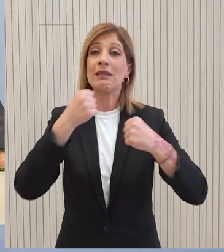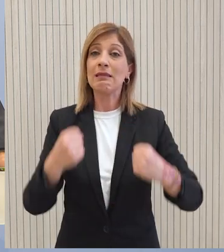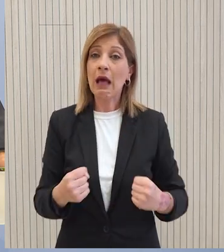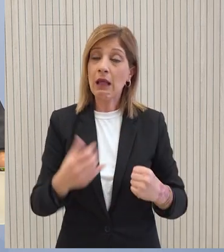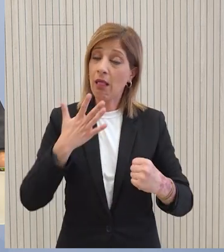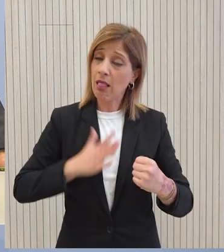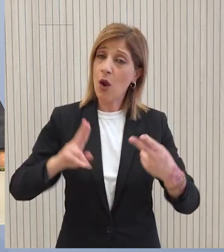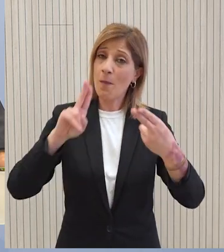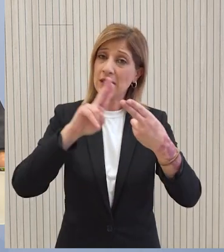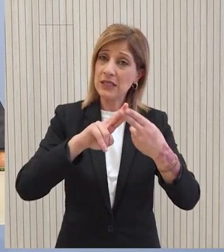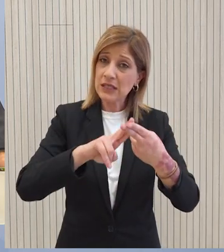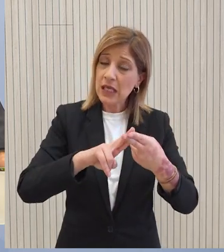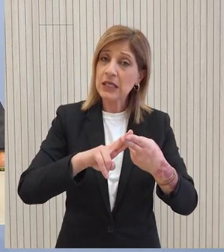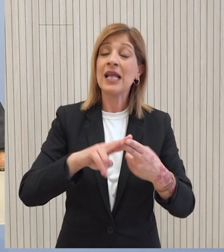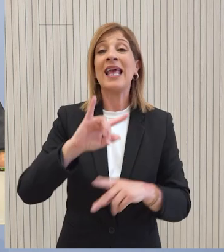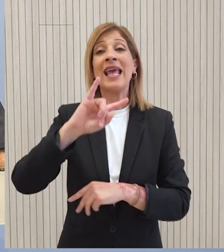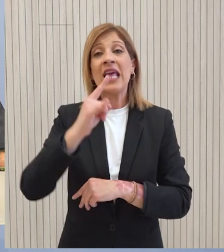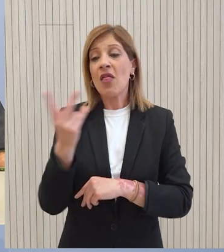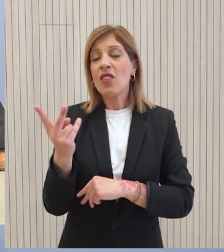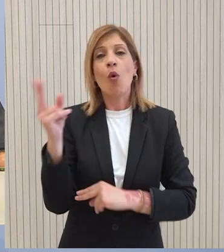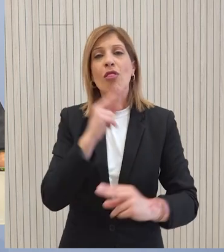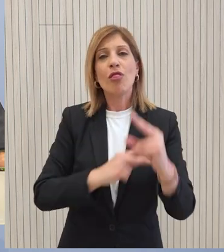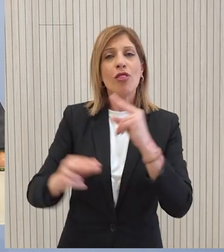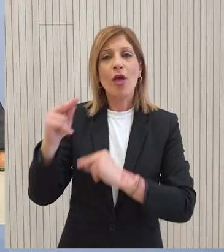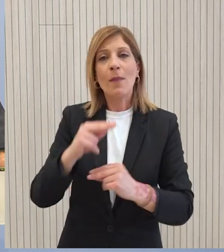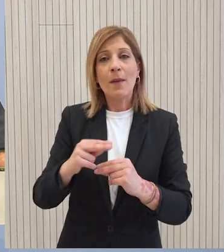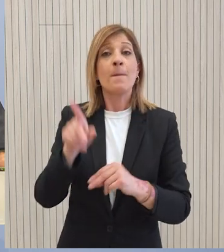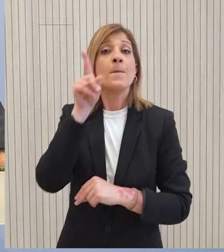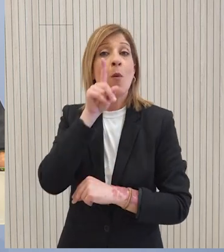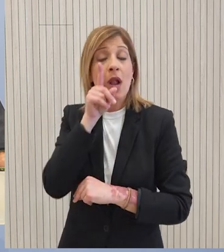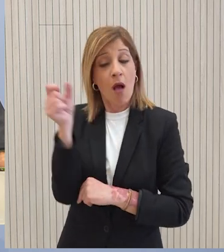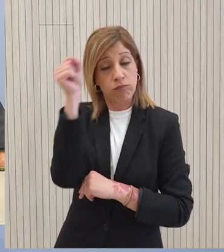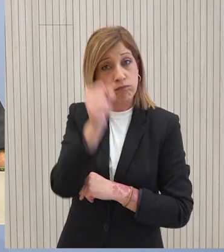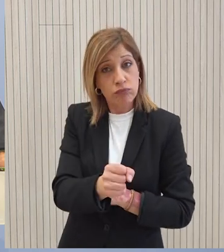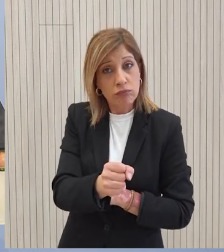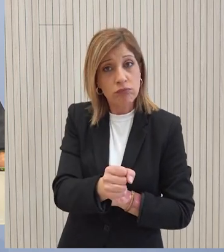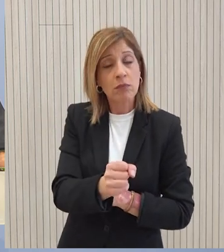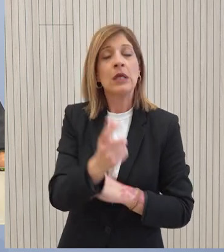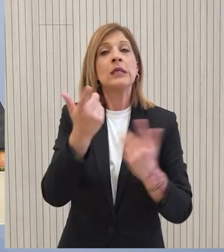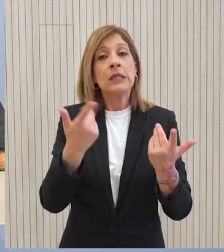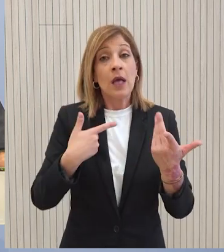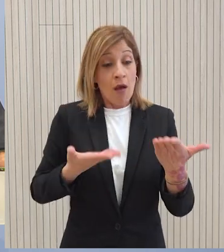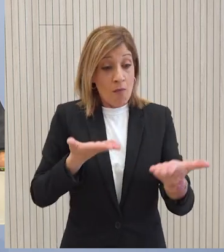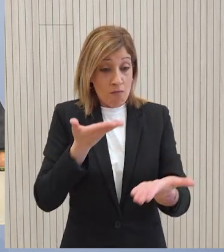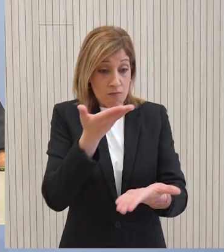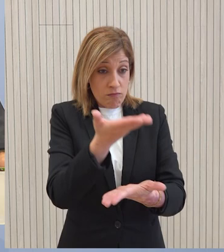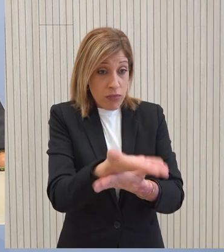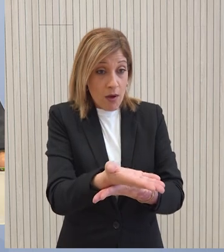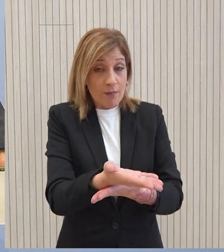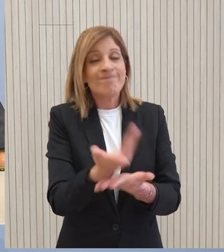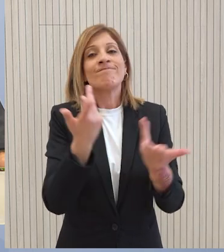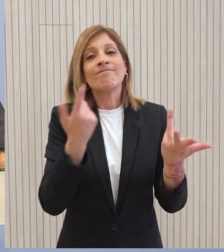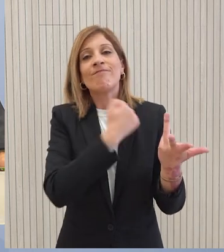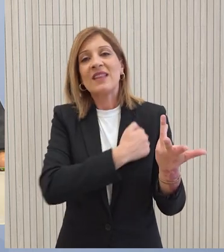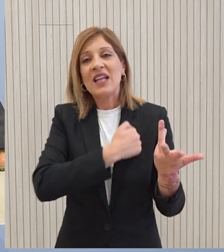ακόμη και μια συνάντηση των δύο διαπραγματευτών στην παρουσία της κυρίας Ολκίν προτάσεις που δυστυχώς δεν έχουν γίνει αποδεκτές από